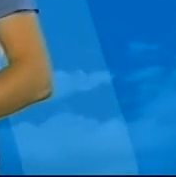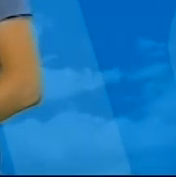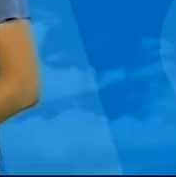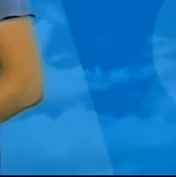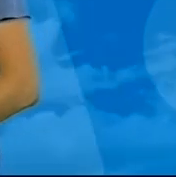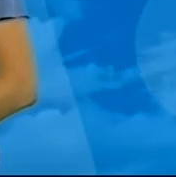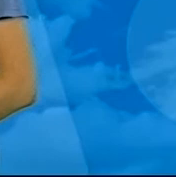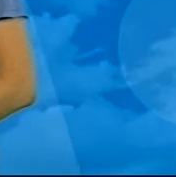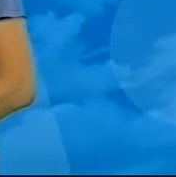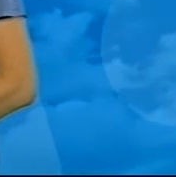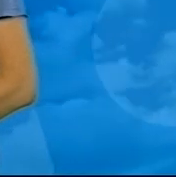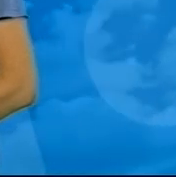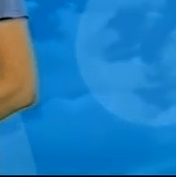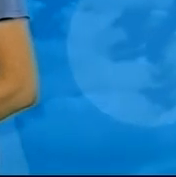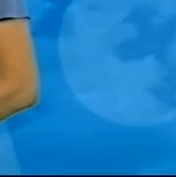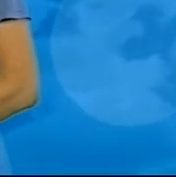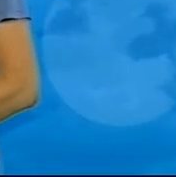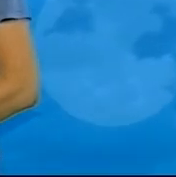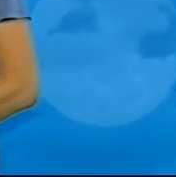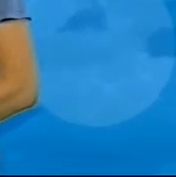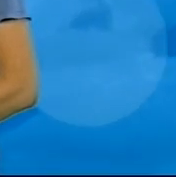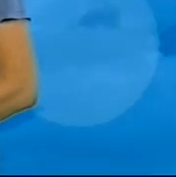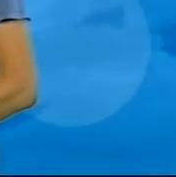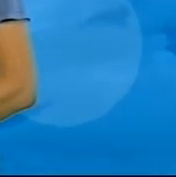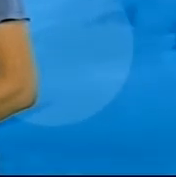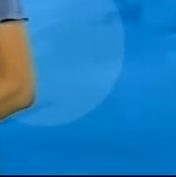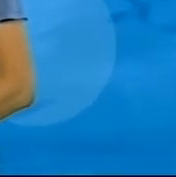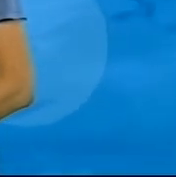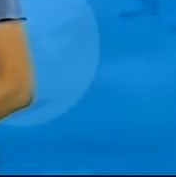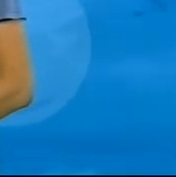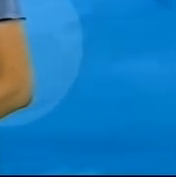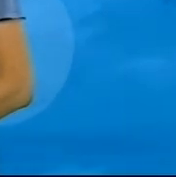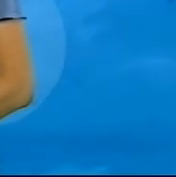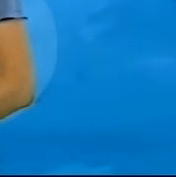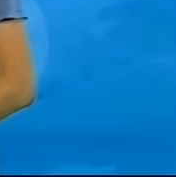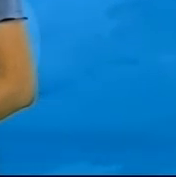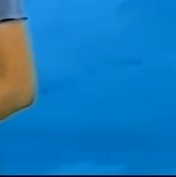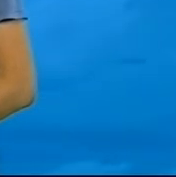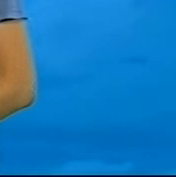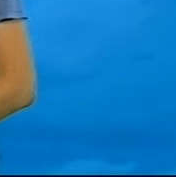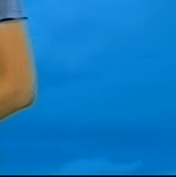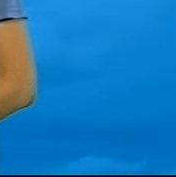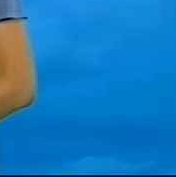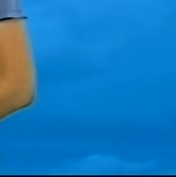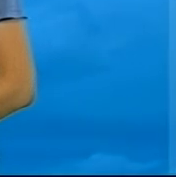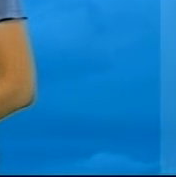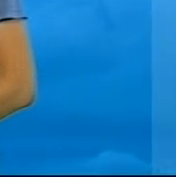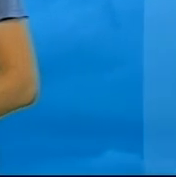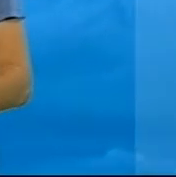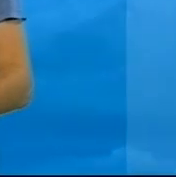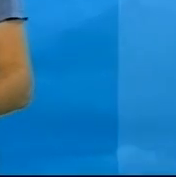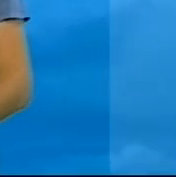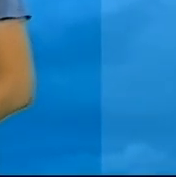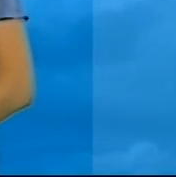Мої вітання, ви дивитесь телеканал ЮА Кропивницький, а саме в ефірі прогноз погоди на 9 липня, і я його ведучий Костянтин Шутенко.